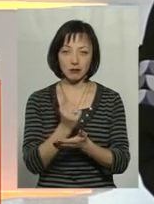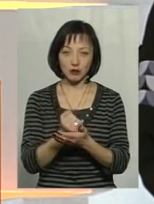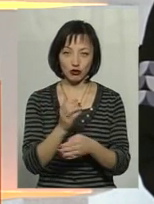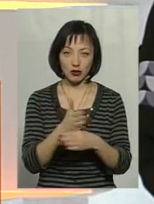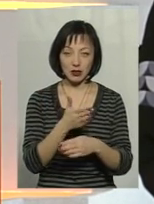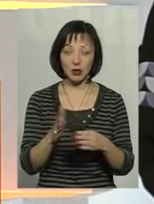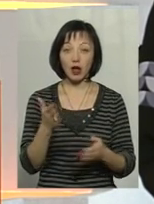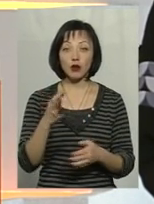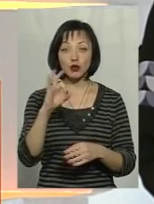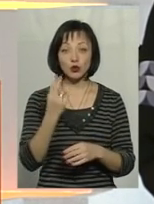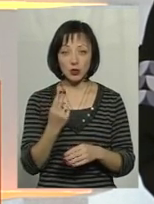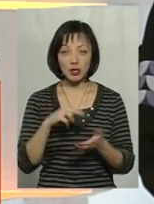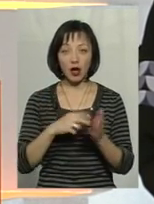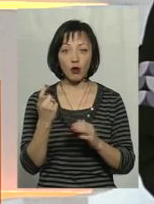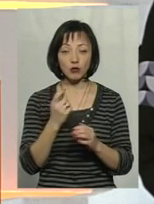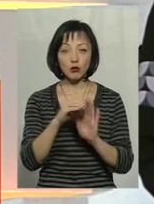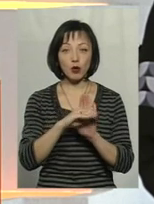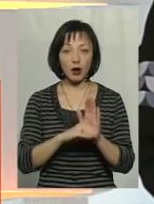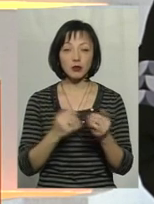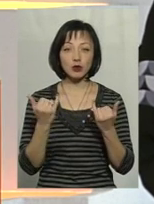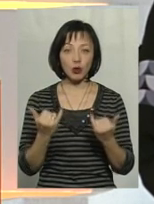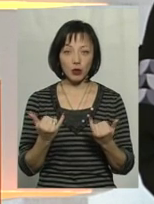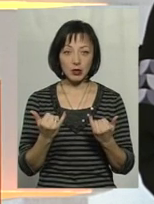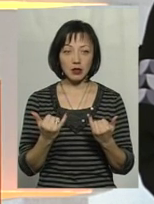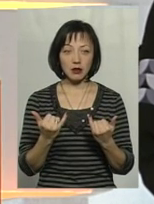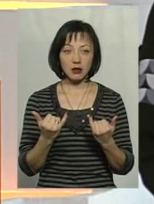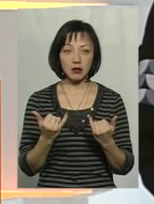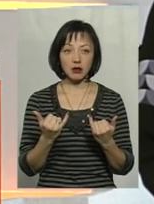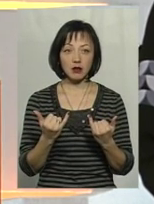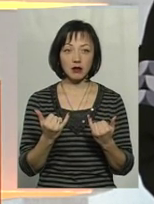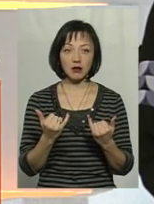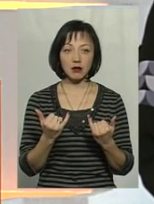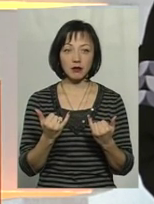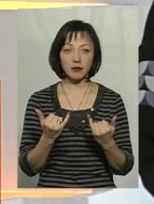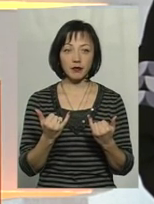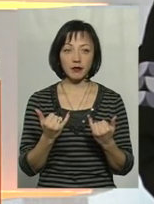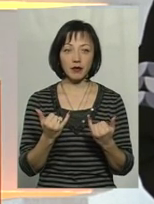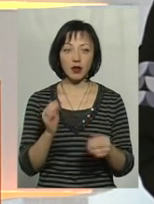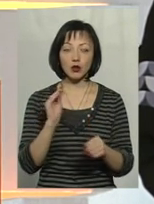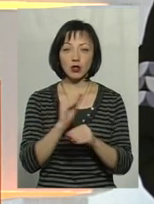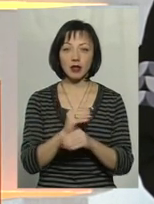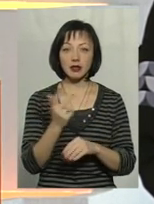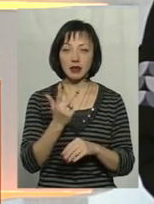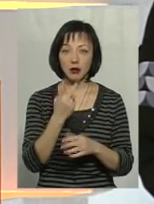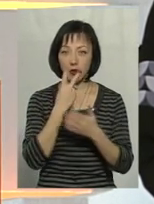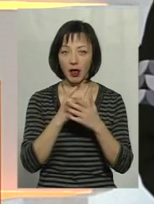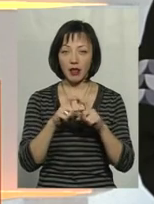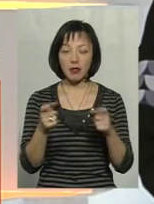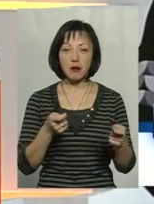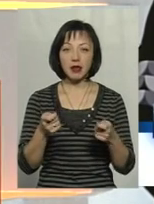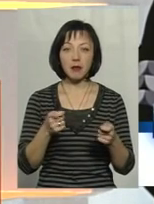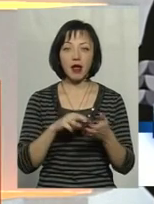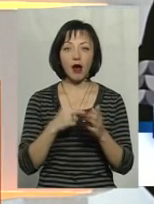Якщо говорити про соціально-економічну програму, то сьогодні в додатку три, який нам презентував Департамент економіки,